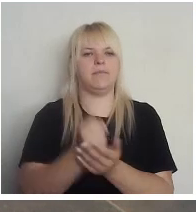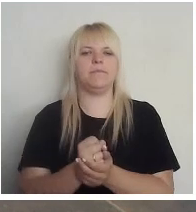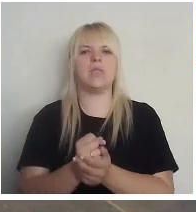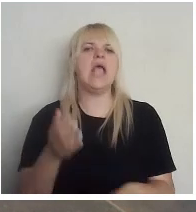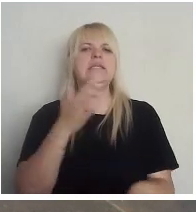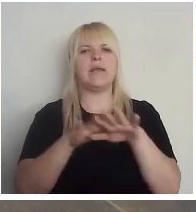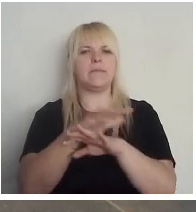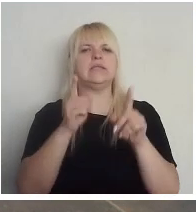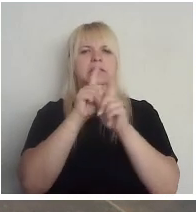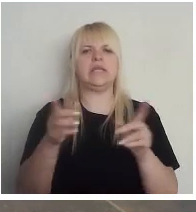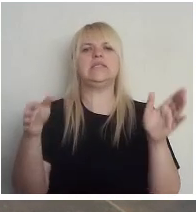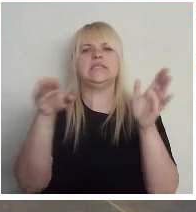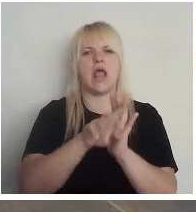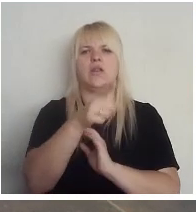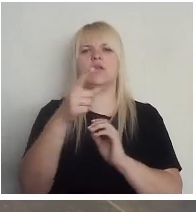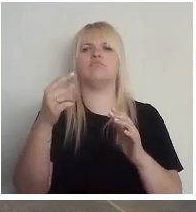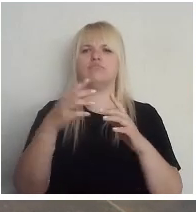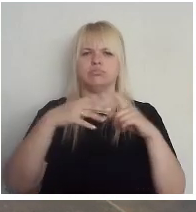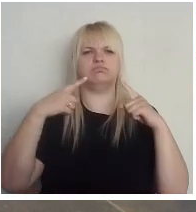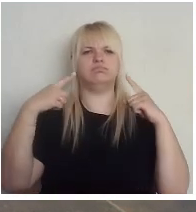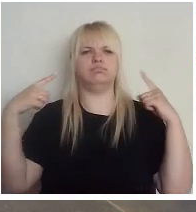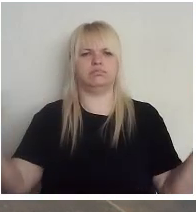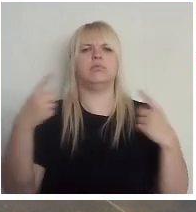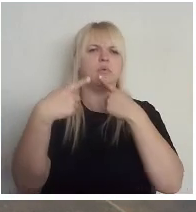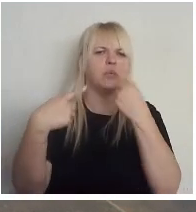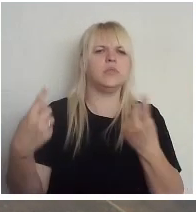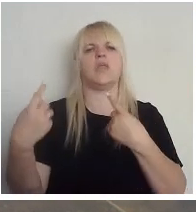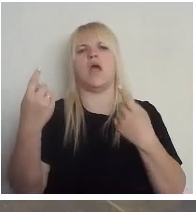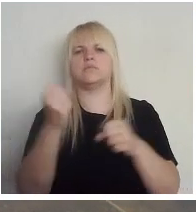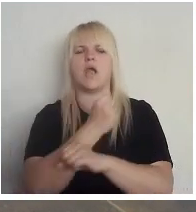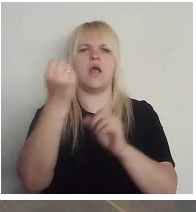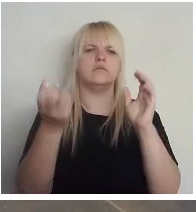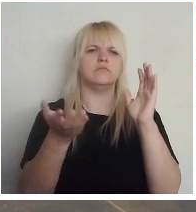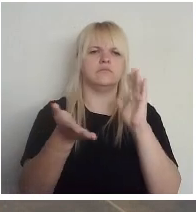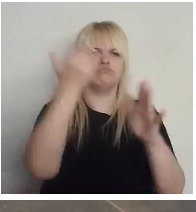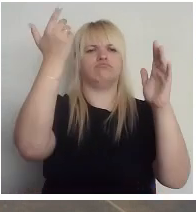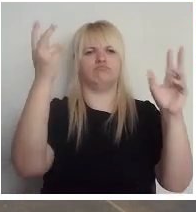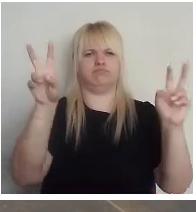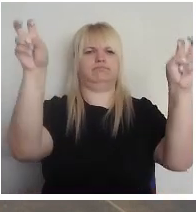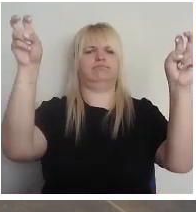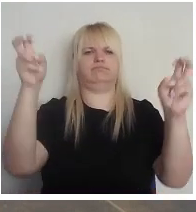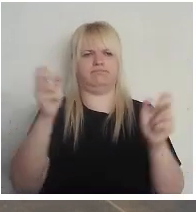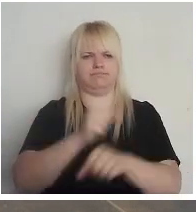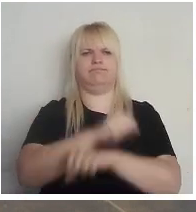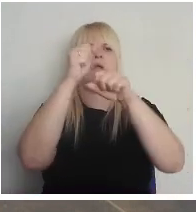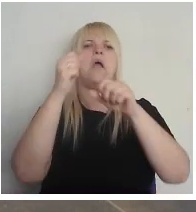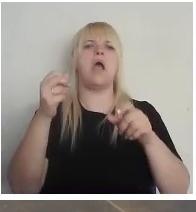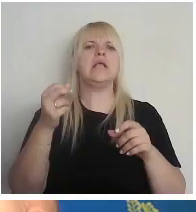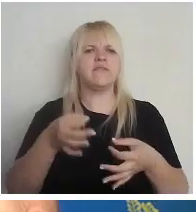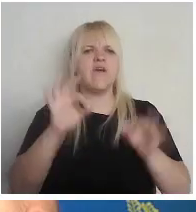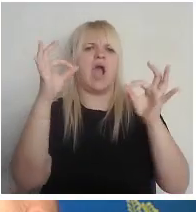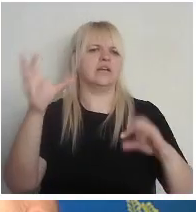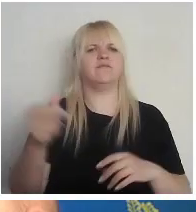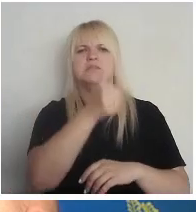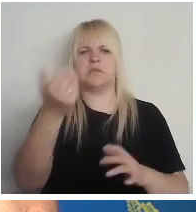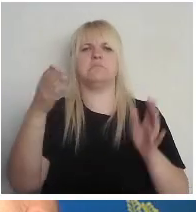līdzdalību diezgan gari, plaši, runājam gan saukļu veidā par to, cik ir svarīgi visiem piedalīties,